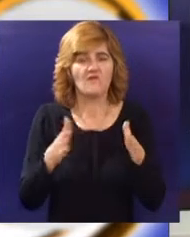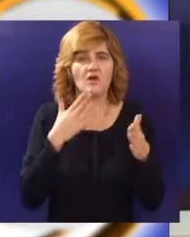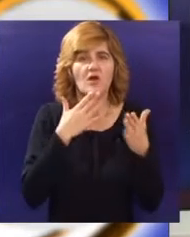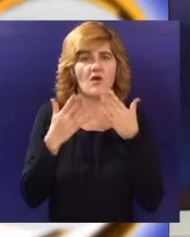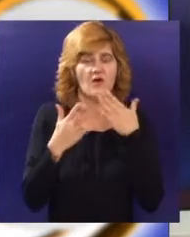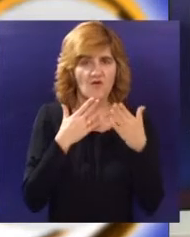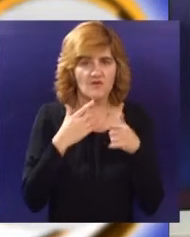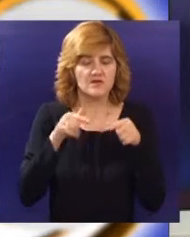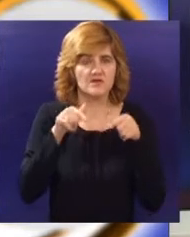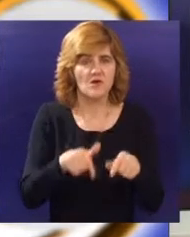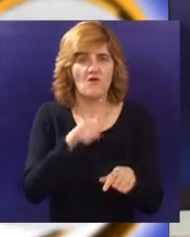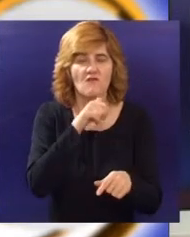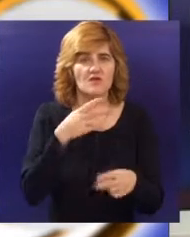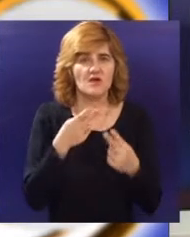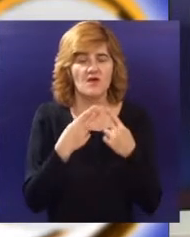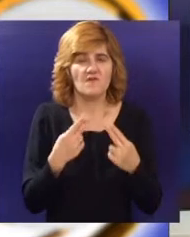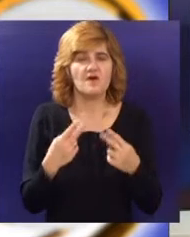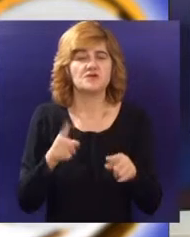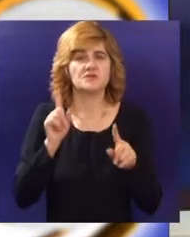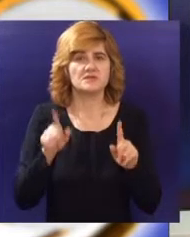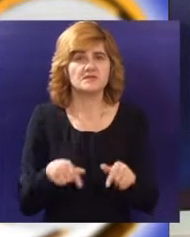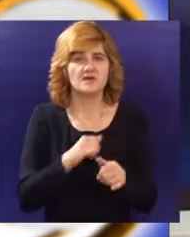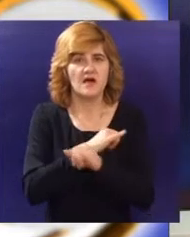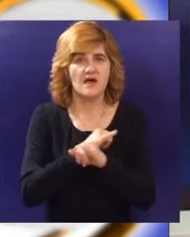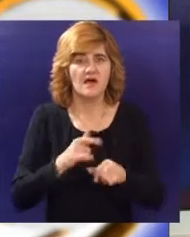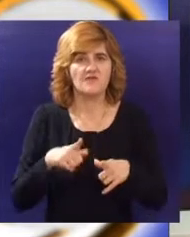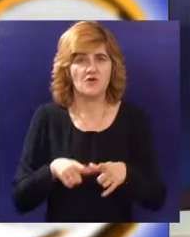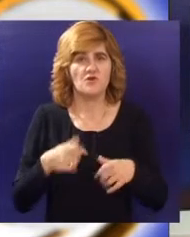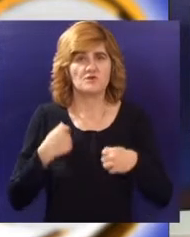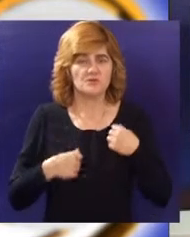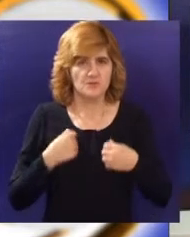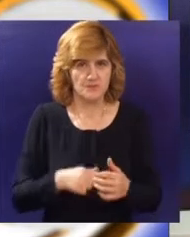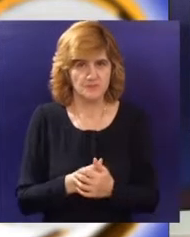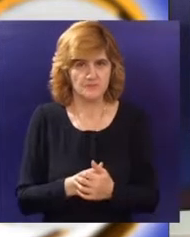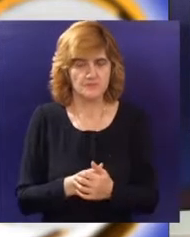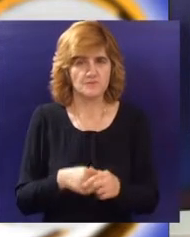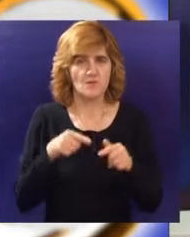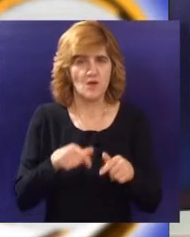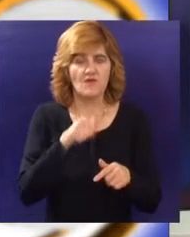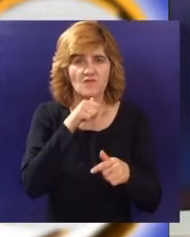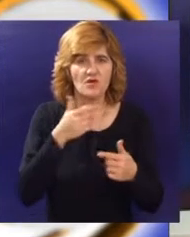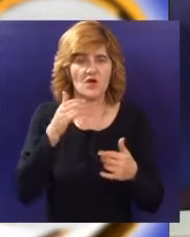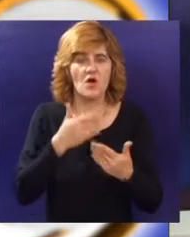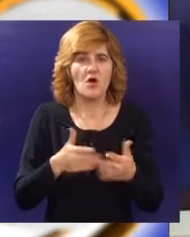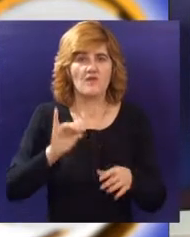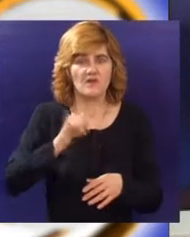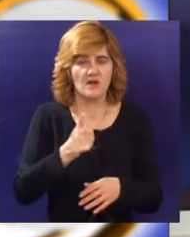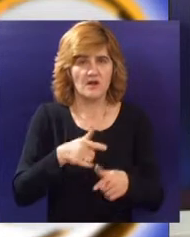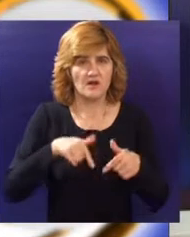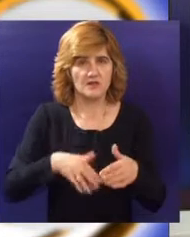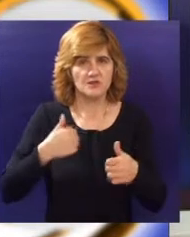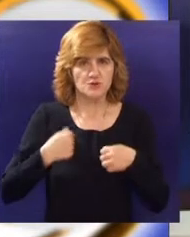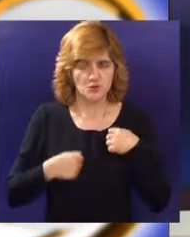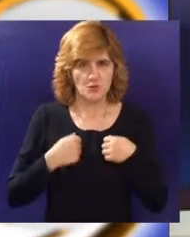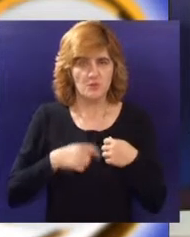realizacija ovog projekta je od velikog značaja i za ekonomski razvoj Subotice. Projekt zajednički sprovode otvoreni univerzitet iz Subotice i